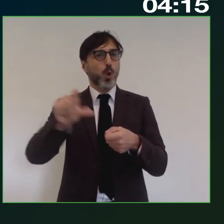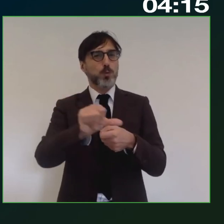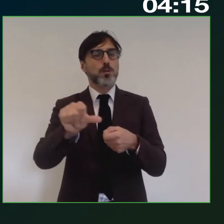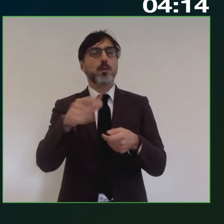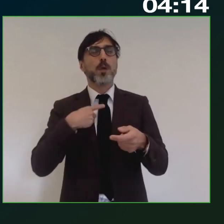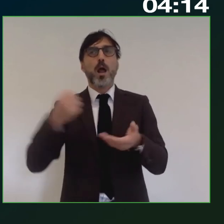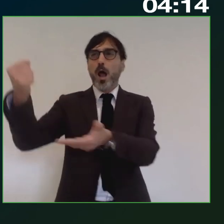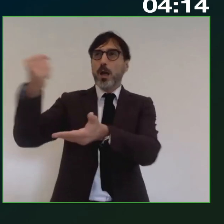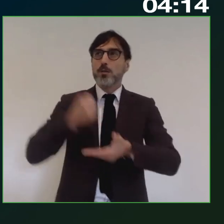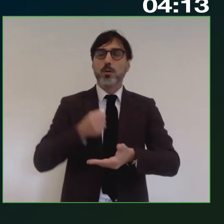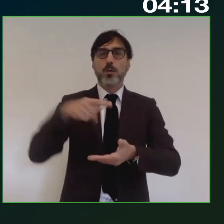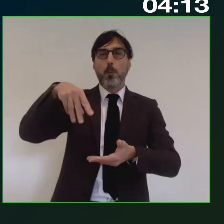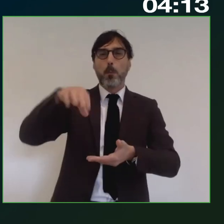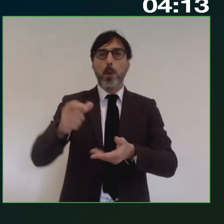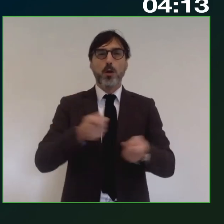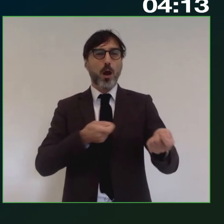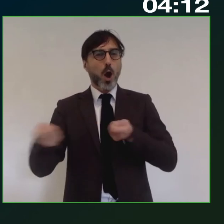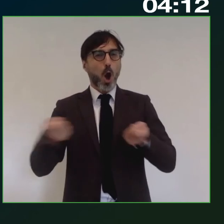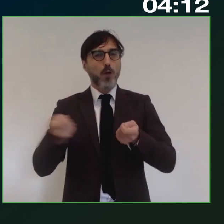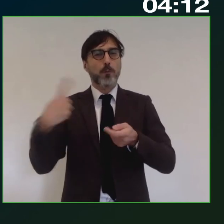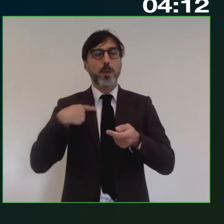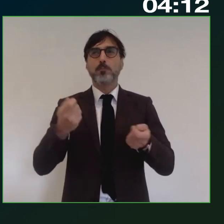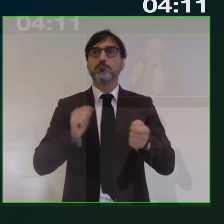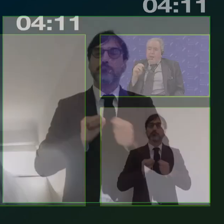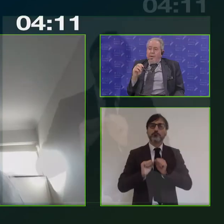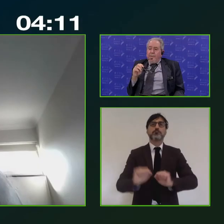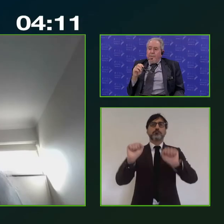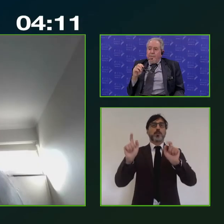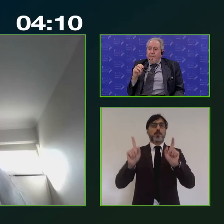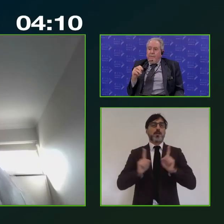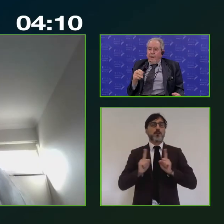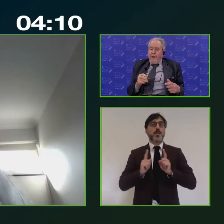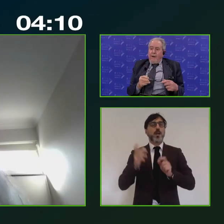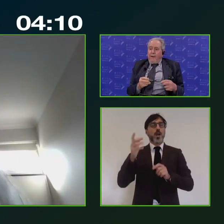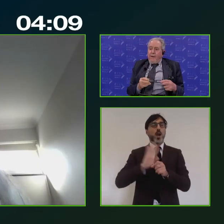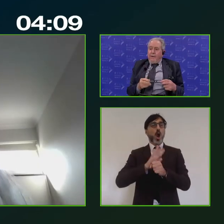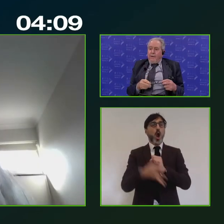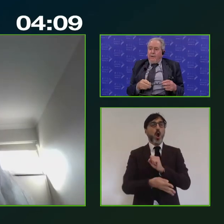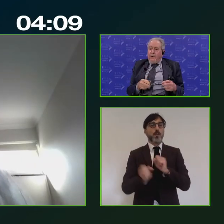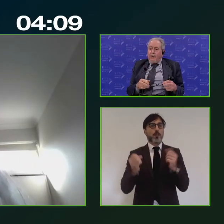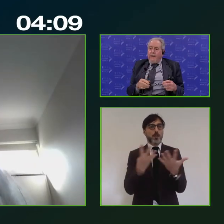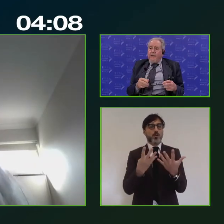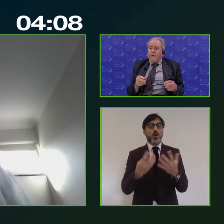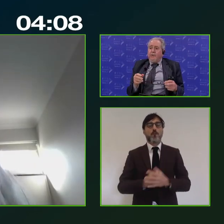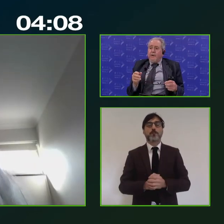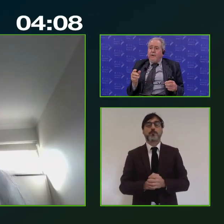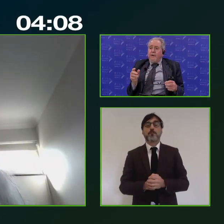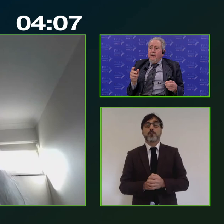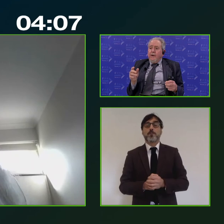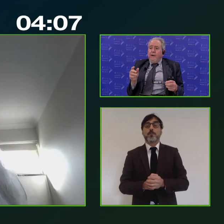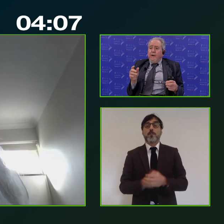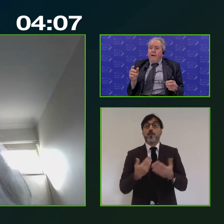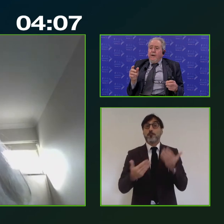governance l'azione di sistema per il contrasto al covid del XIX comunque il confronto che il